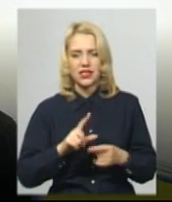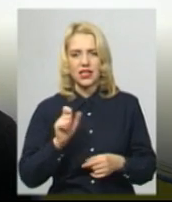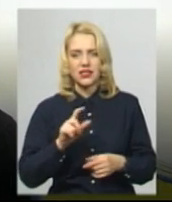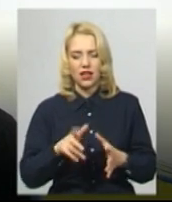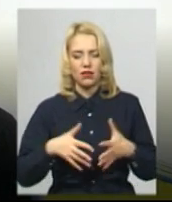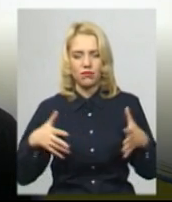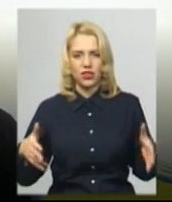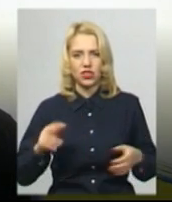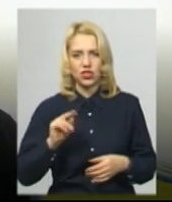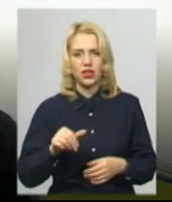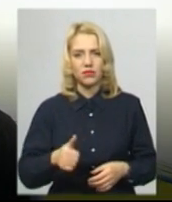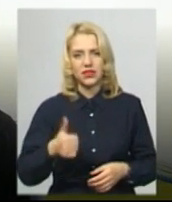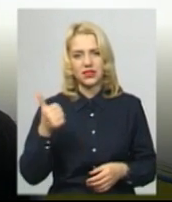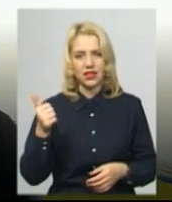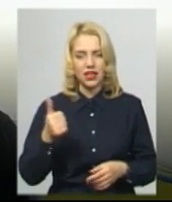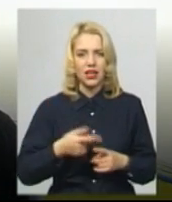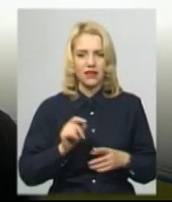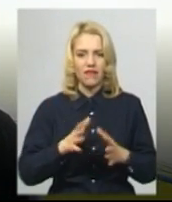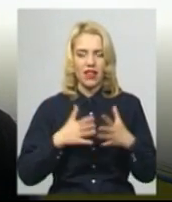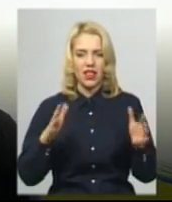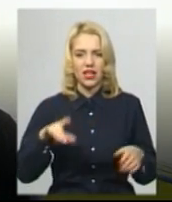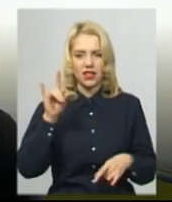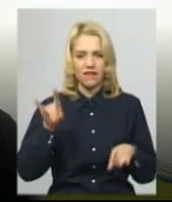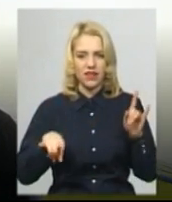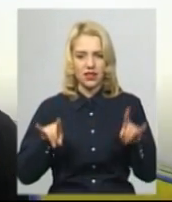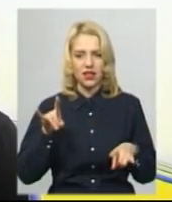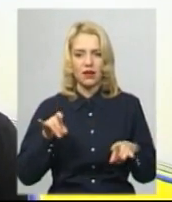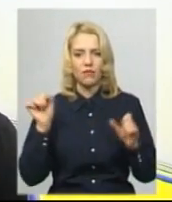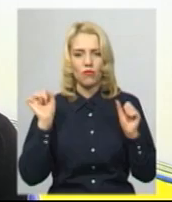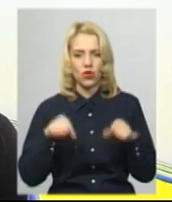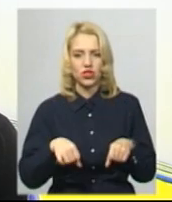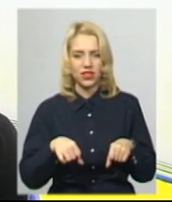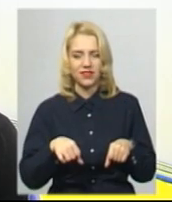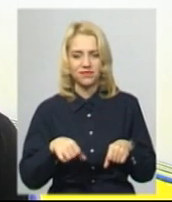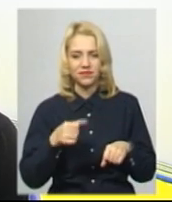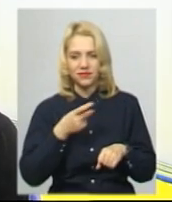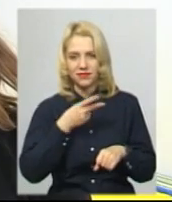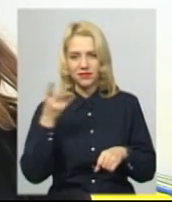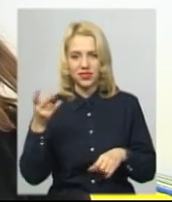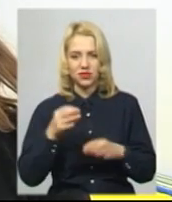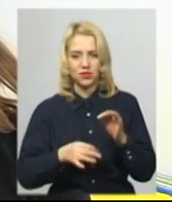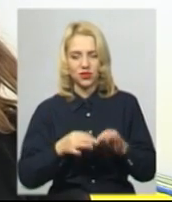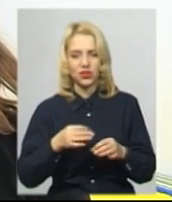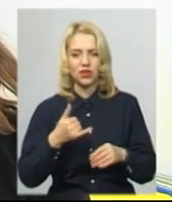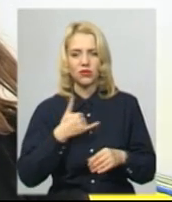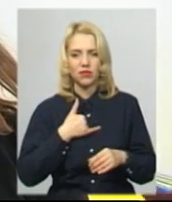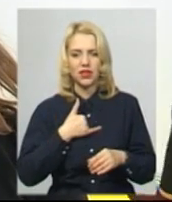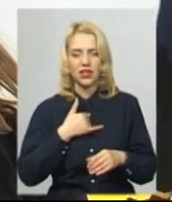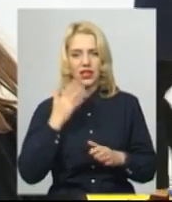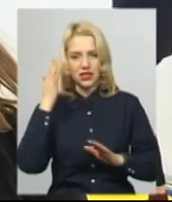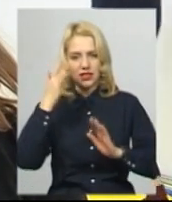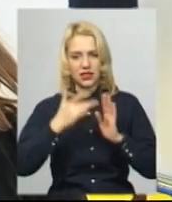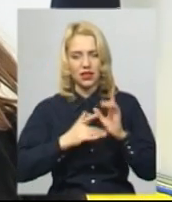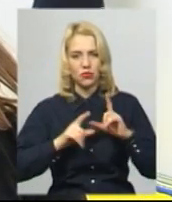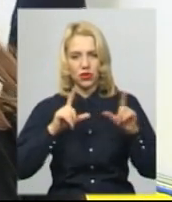ті. Великі вікна, можна бачити природу. На таний момент в мене ціль –